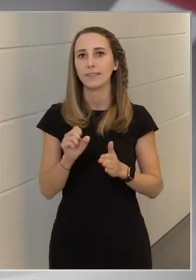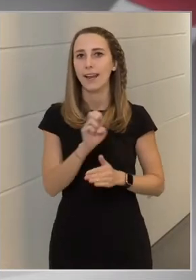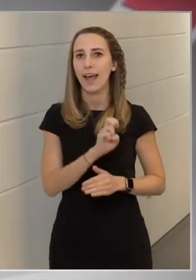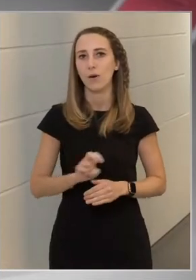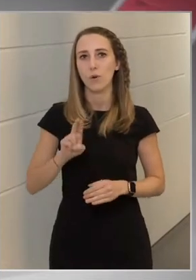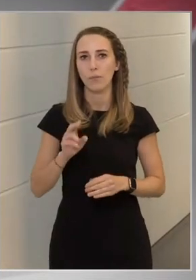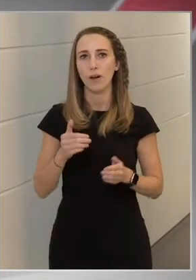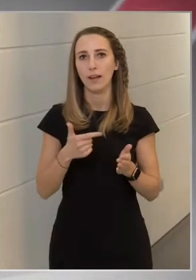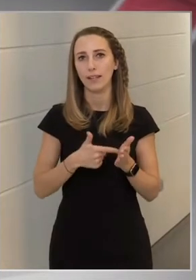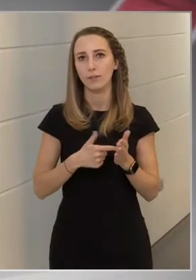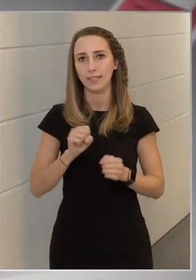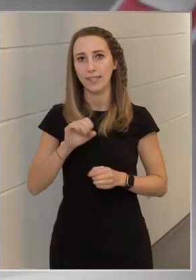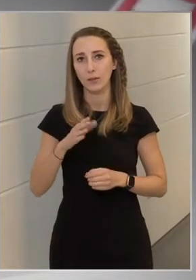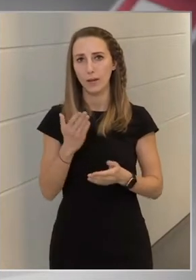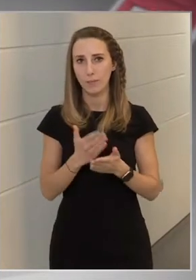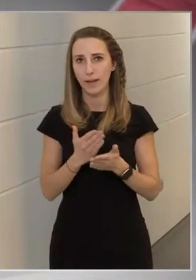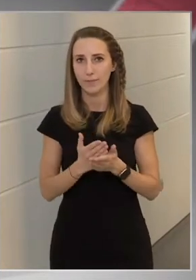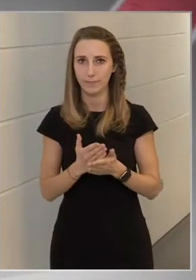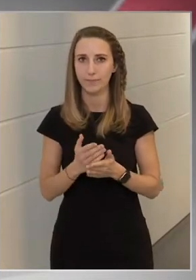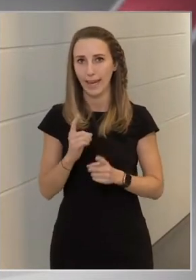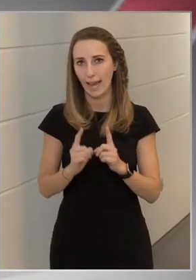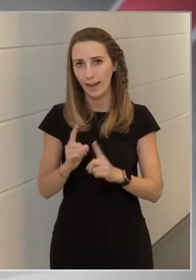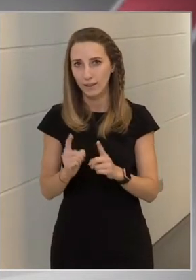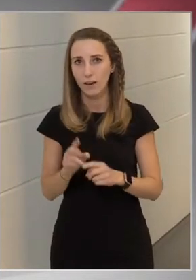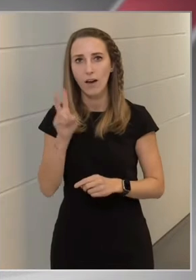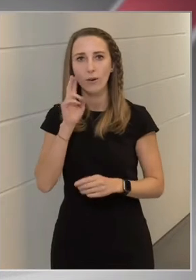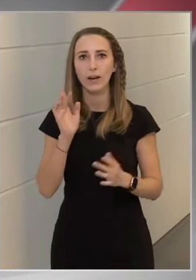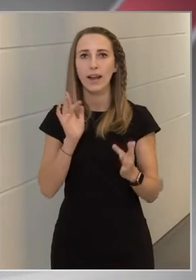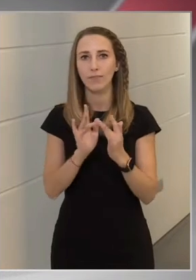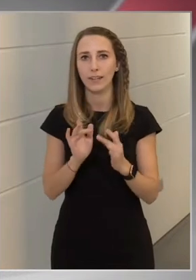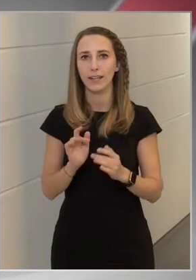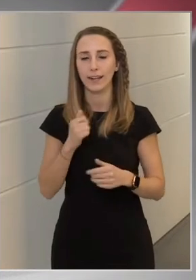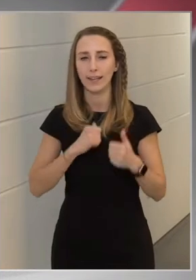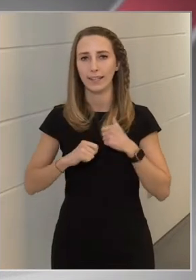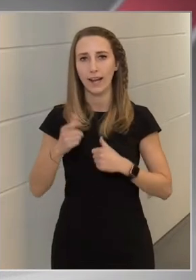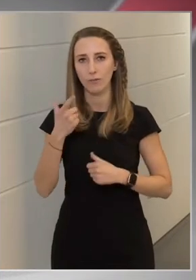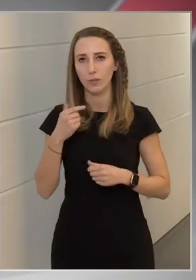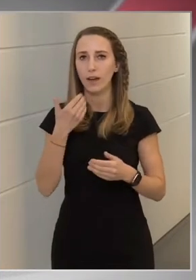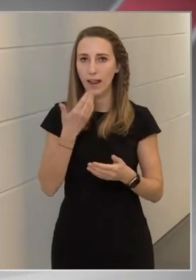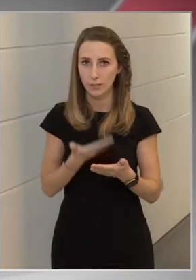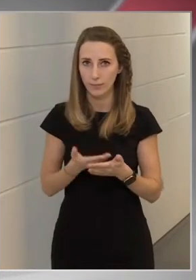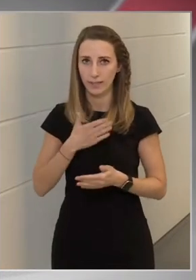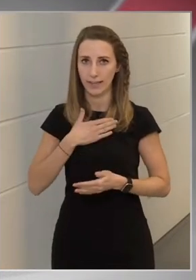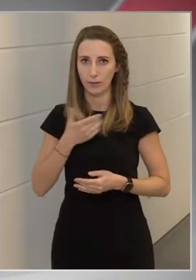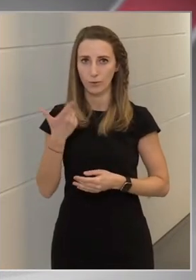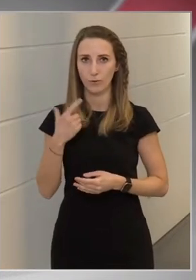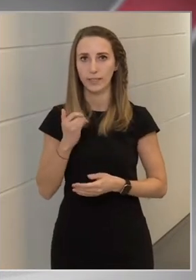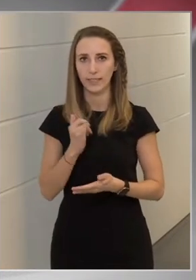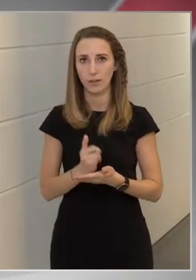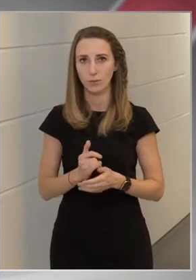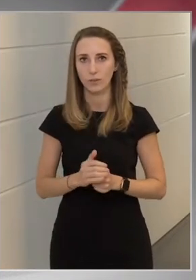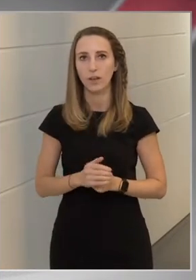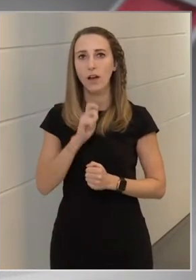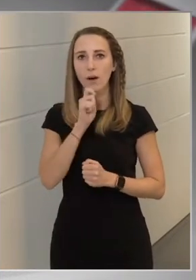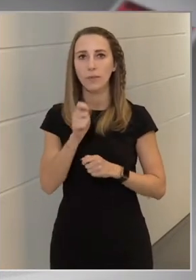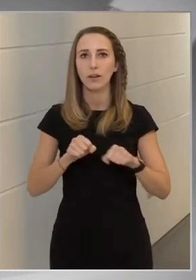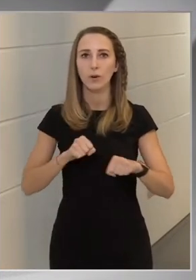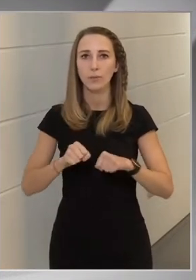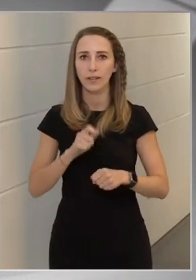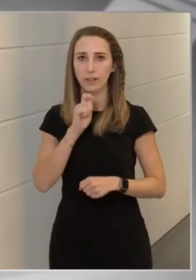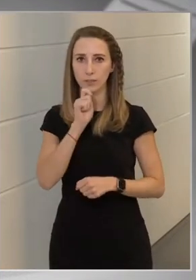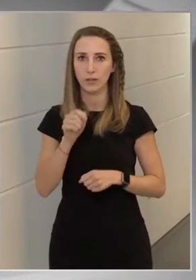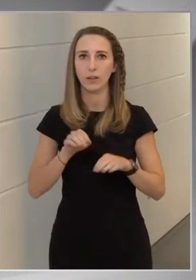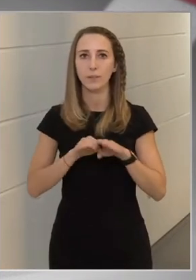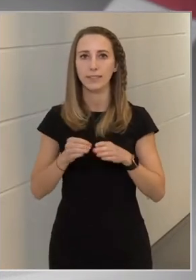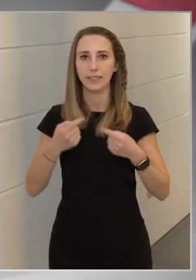-ben ezt már megjárta, akkor még ellenfeleink is kénytenek voltak elismerni, hogy nekünk volt igazunk, a magyar kormánynak és a magyar